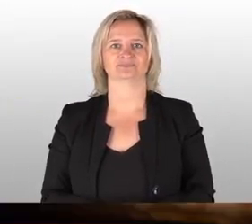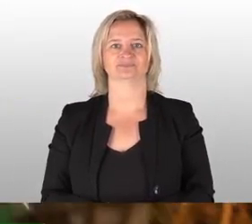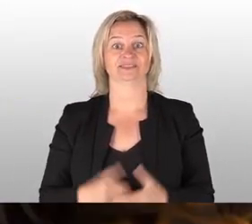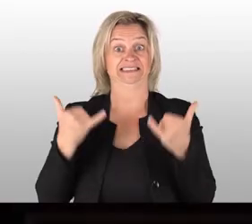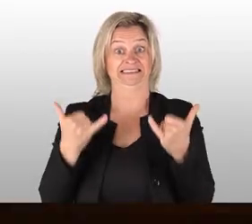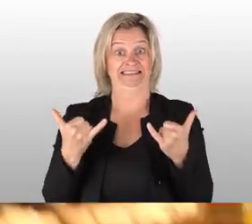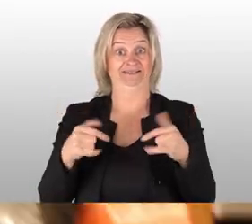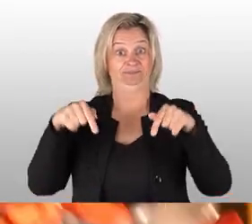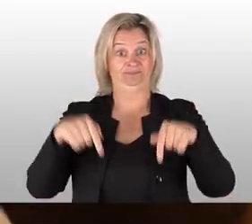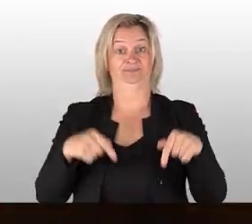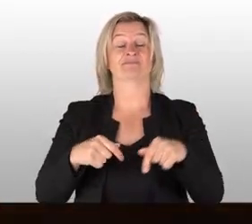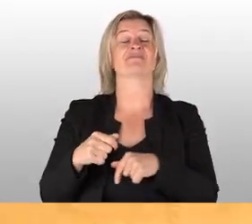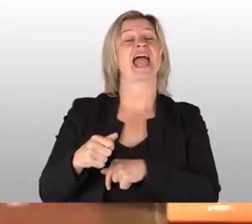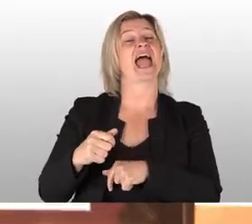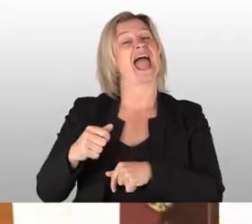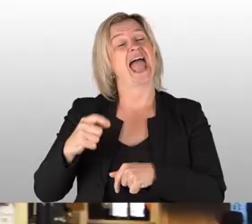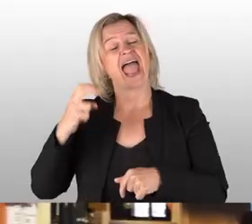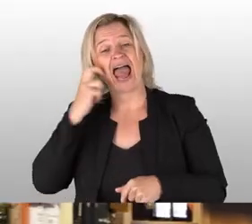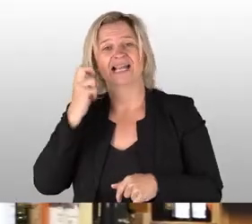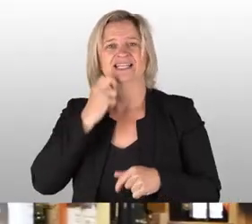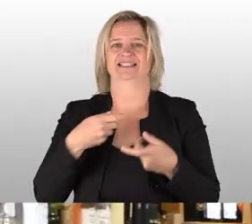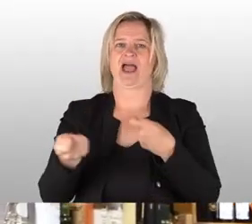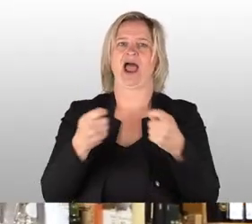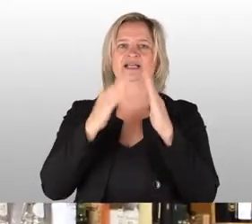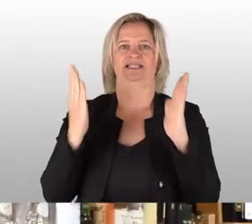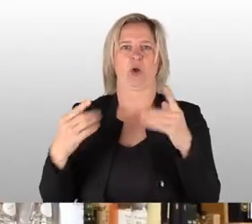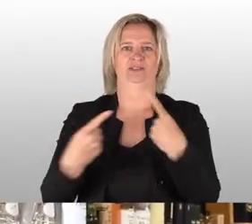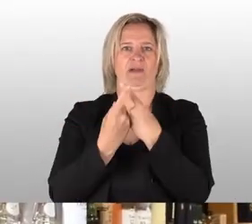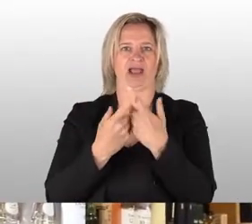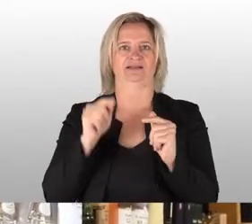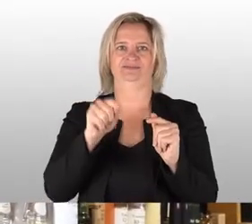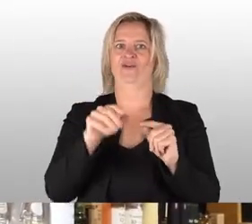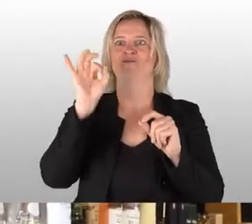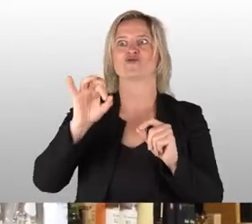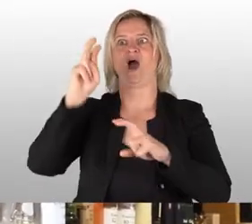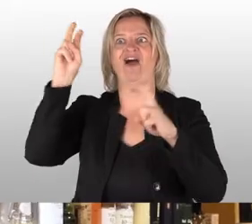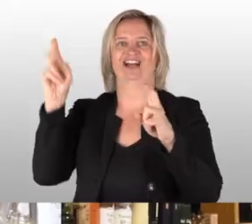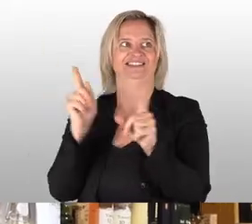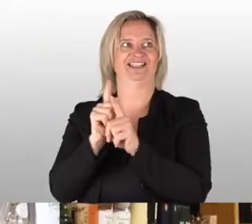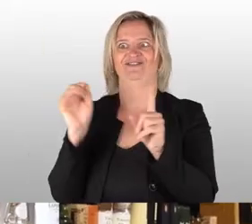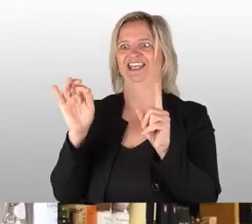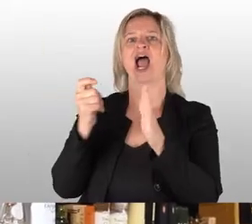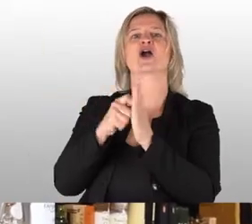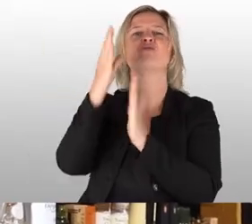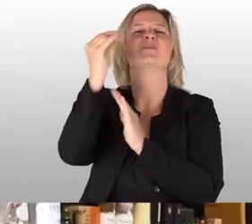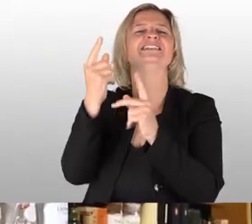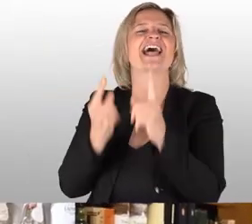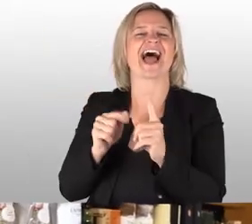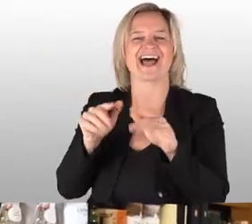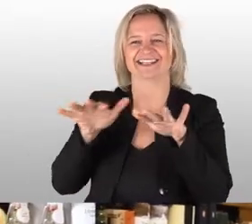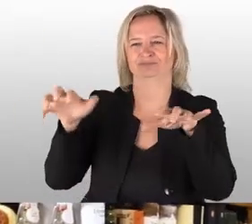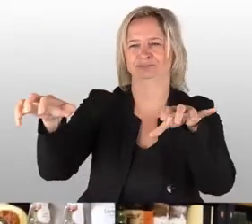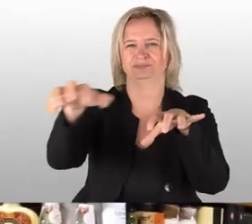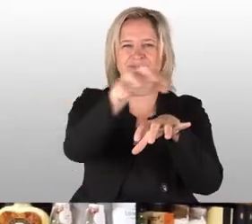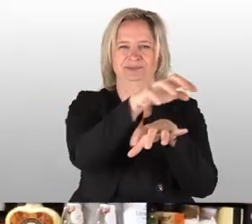Also sie befinden sich im ältesten Handelshaus in Meissen, was ein Kaufmannsladen für Erwachsene geworden ist, im